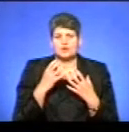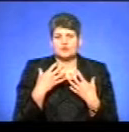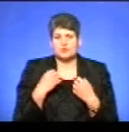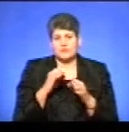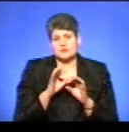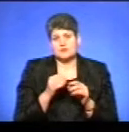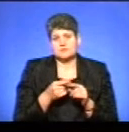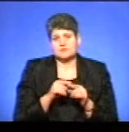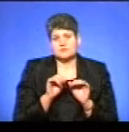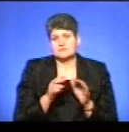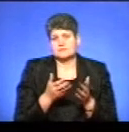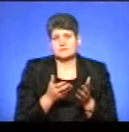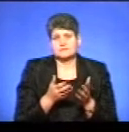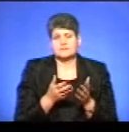речі.